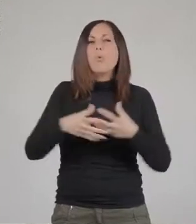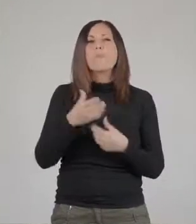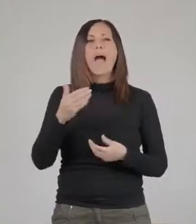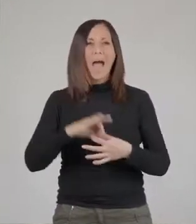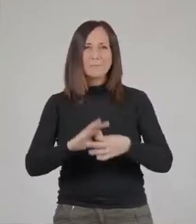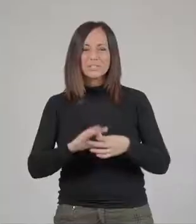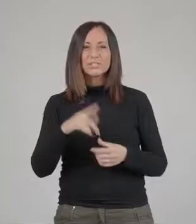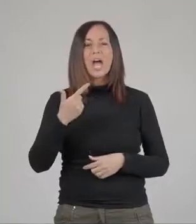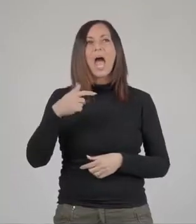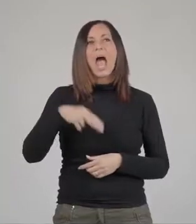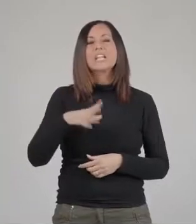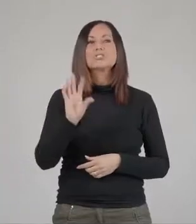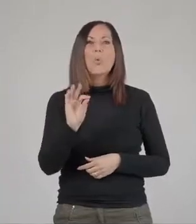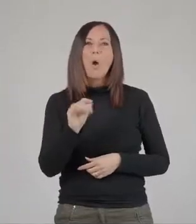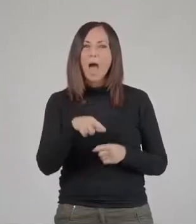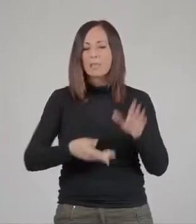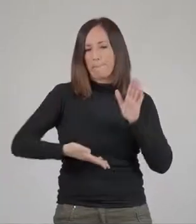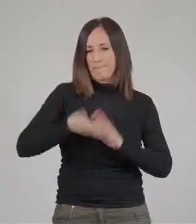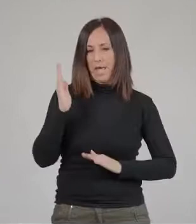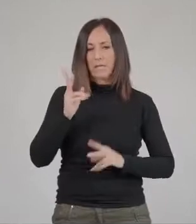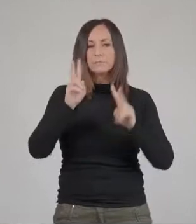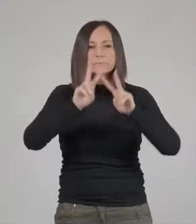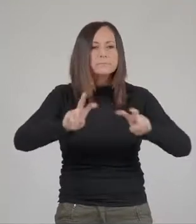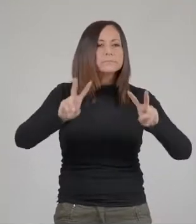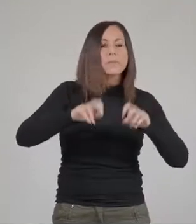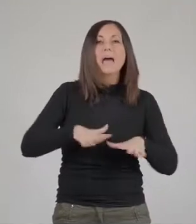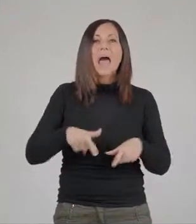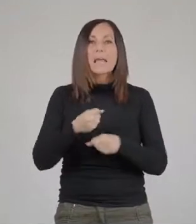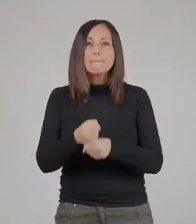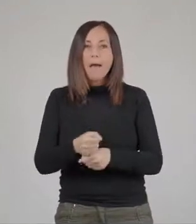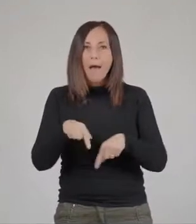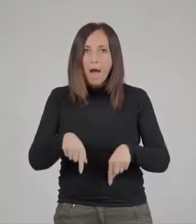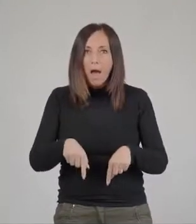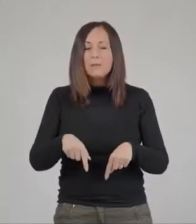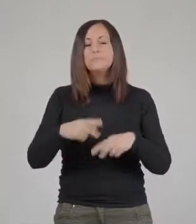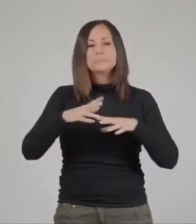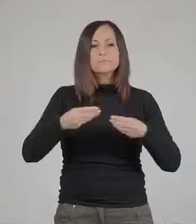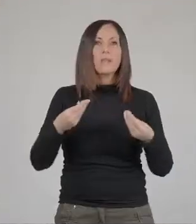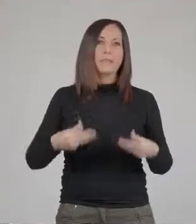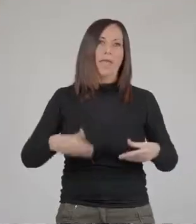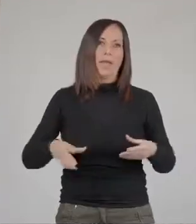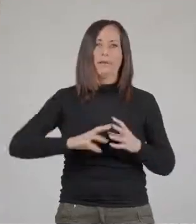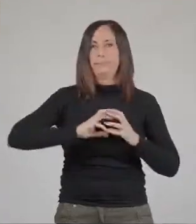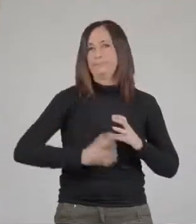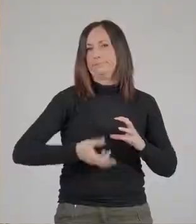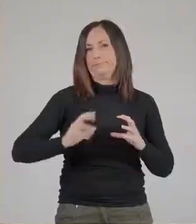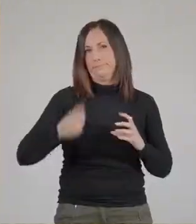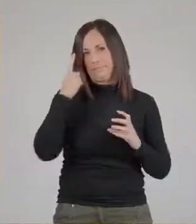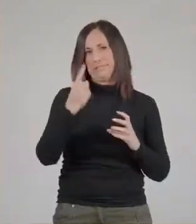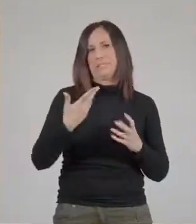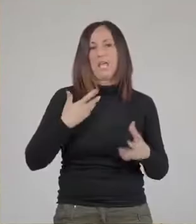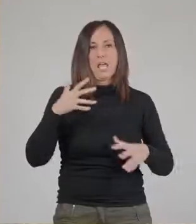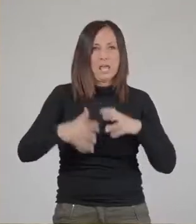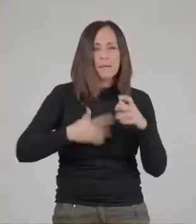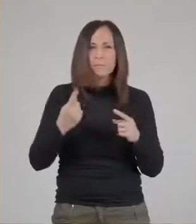gruppo di amici che a partire dagli anni 50 ha iniziato a esplorare la Maremma, una terra molto varia con